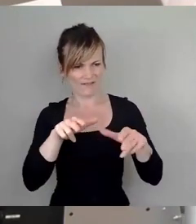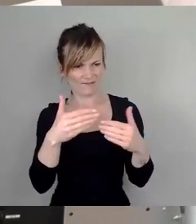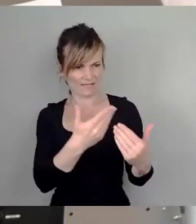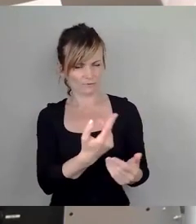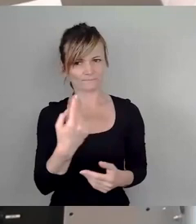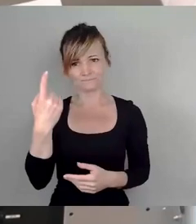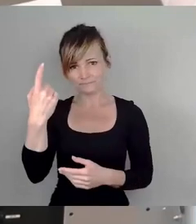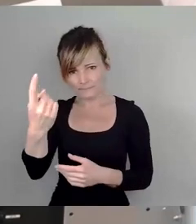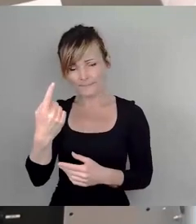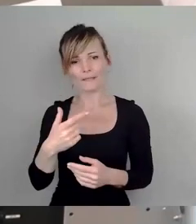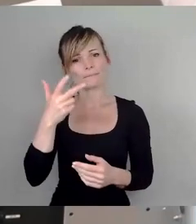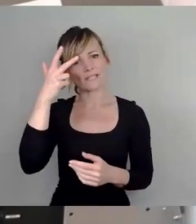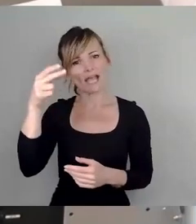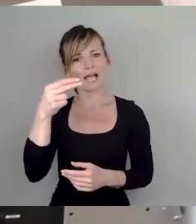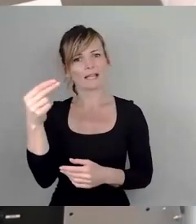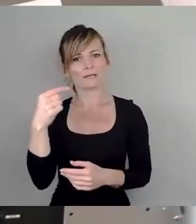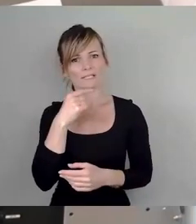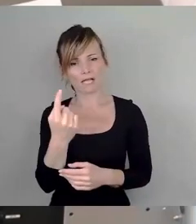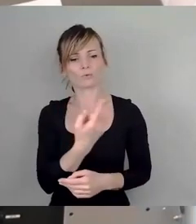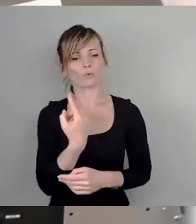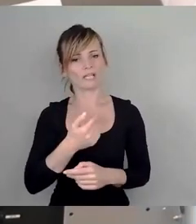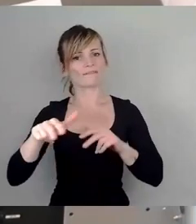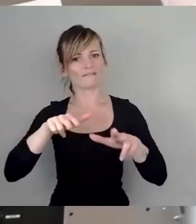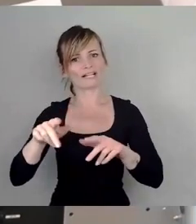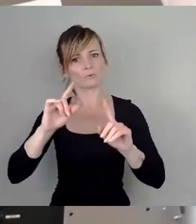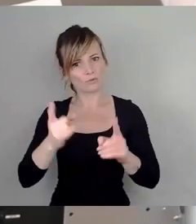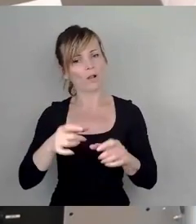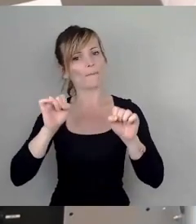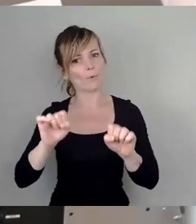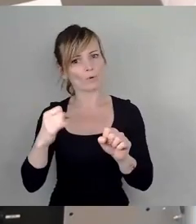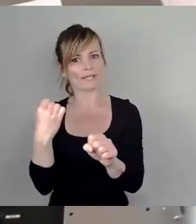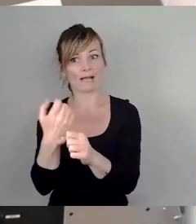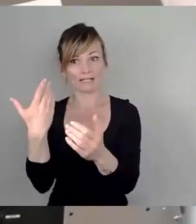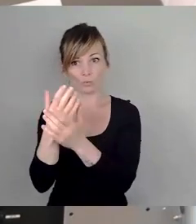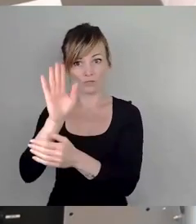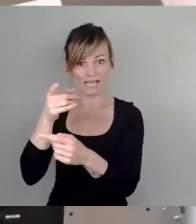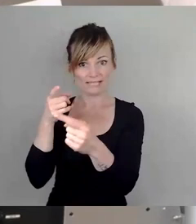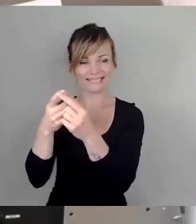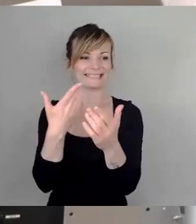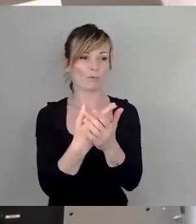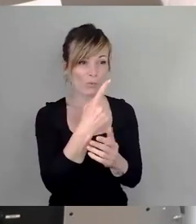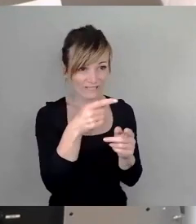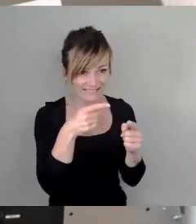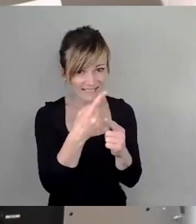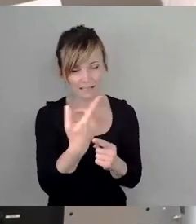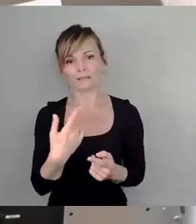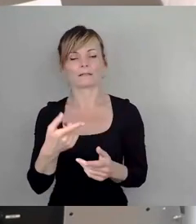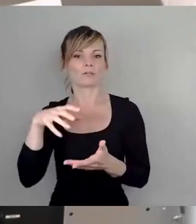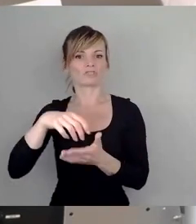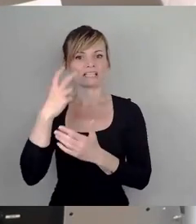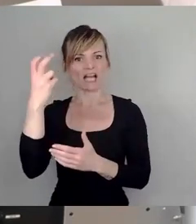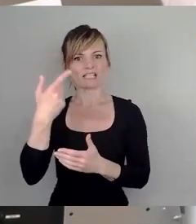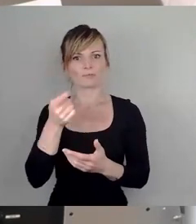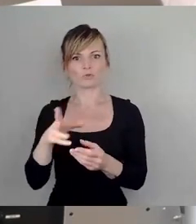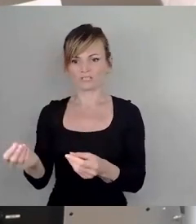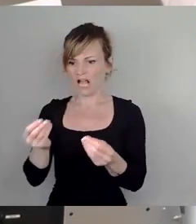Verwaltung als Ziel, eine Verwaltung, die etwas möglich machen will, sollte tatsächlich vielleicht auch mal nicht nur einen Stadtratsbeschluss nehmen und sagen, das geht so nicht,